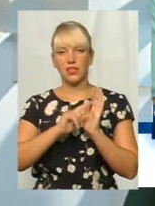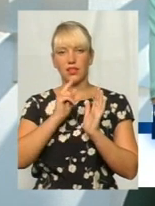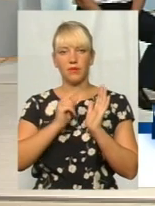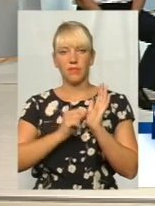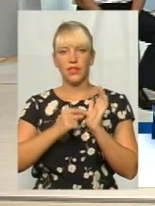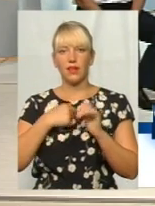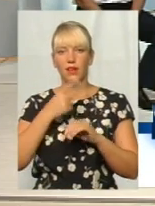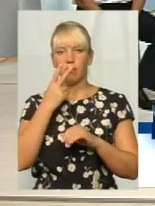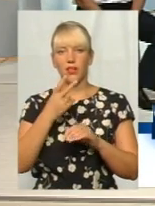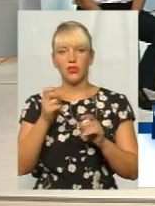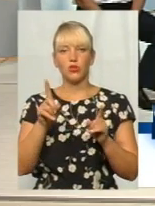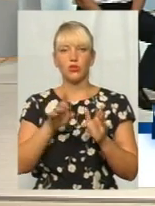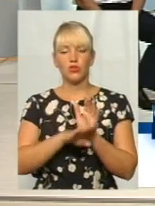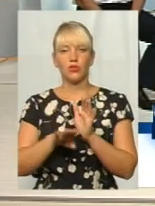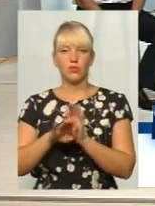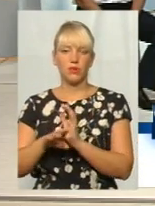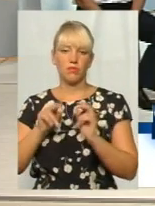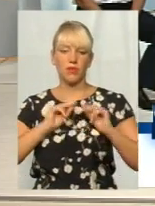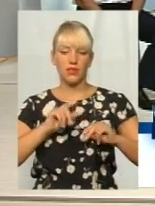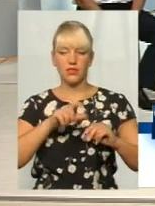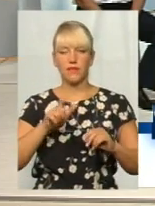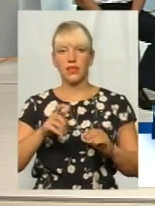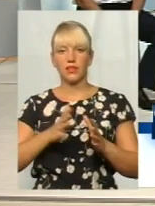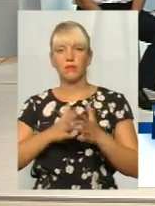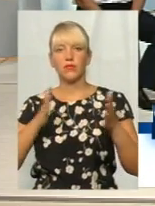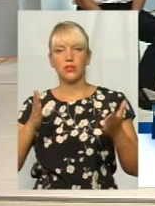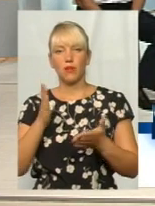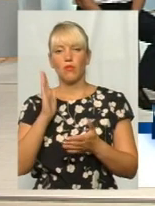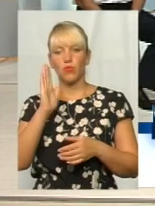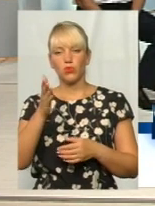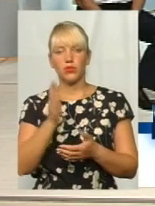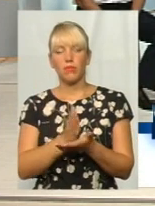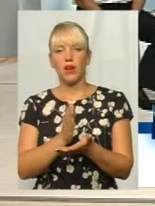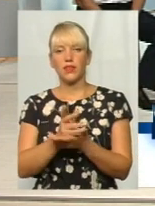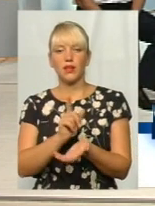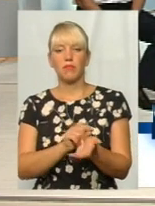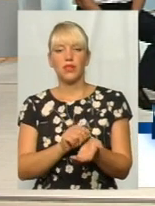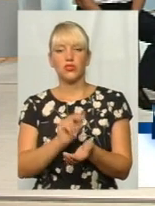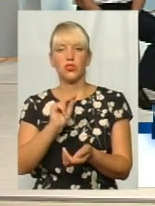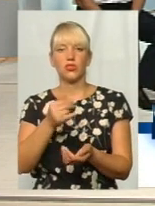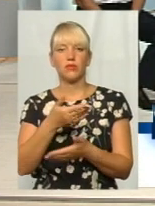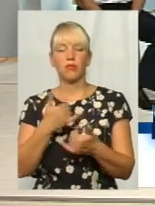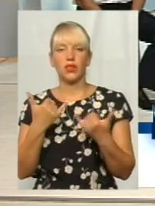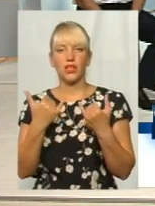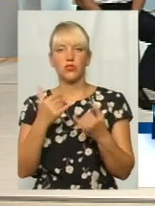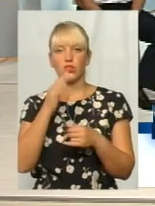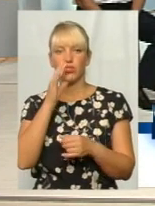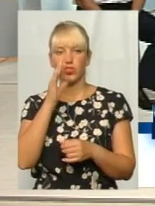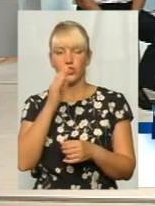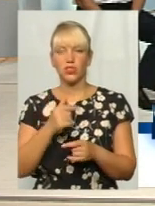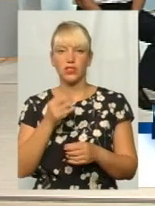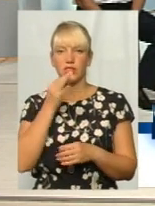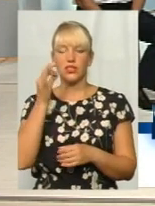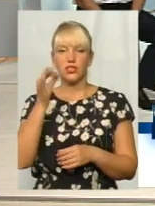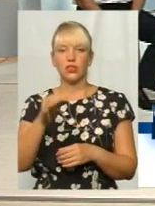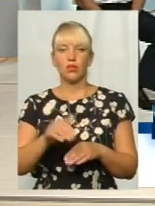рядові працівники будуть більше мати пенсію, як ми на сьогоднішній час. Слухай,